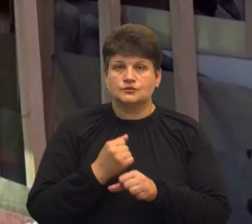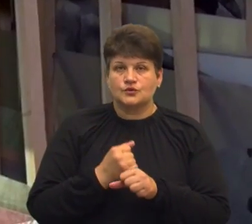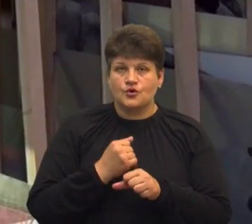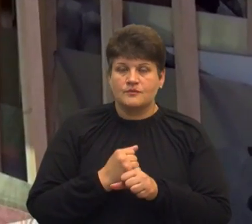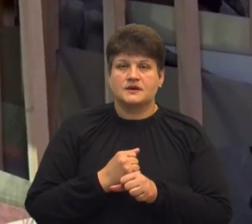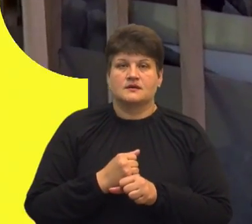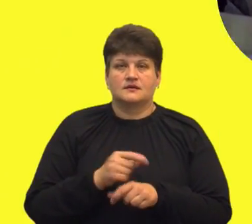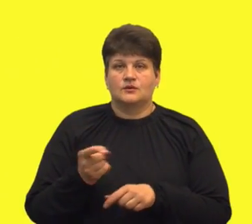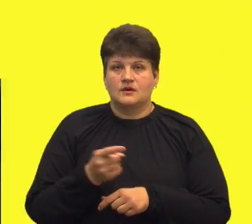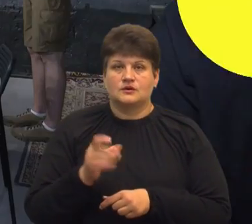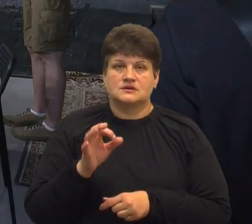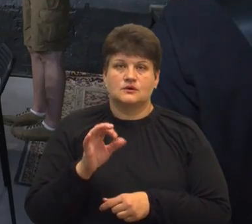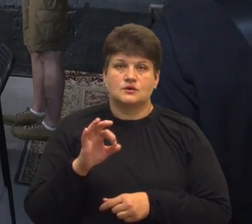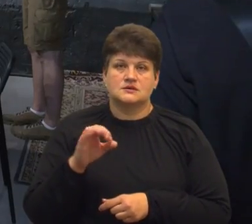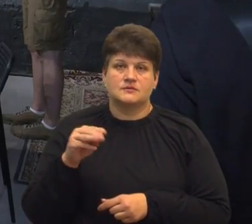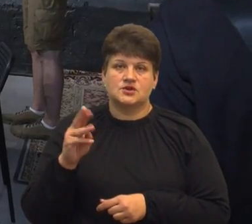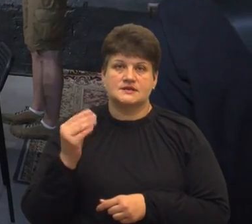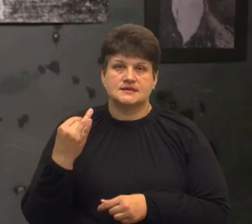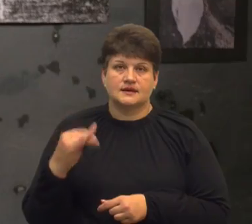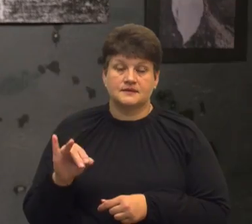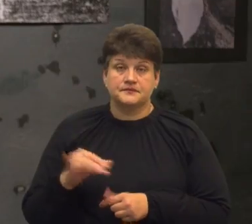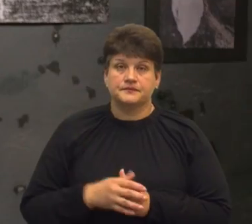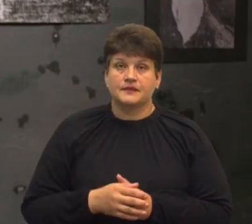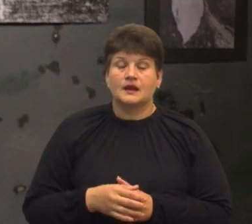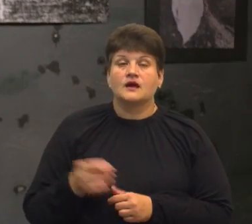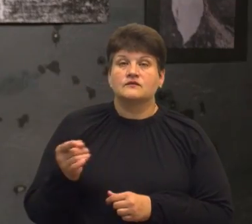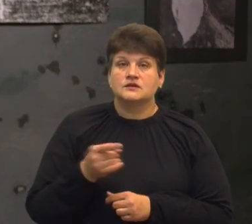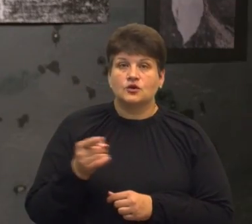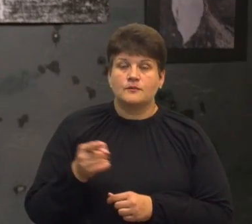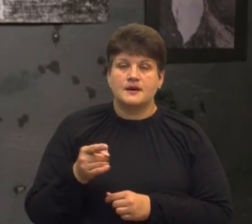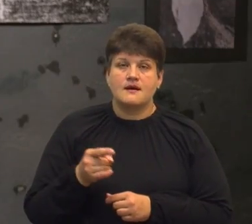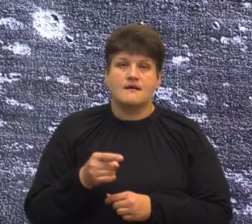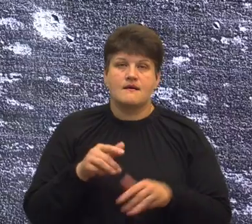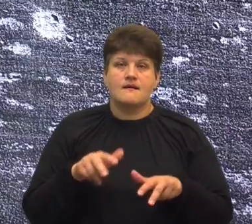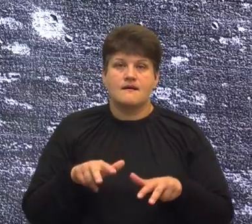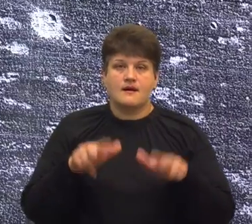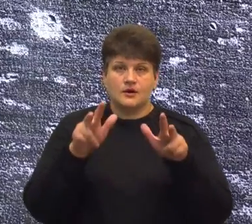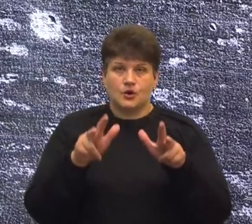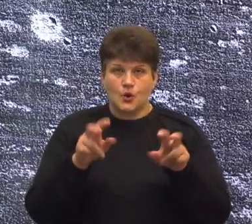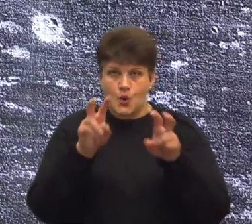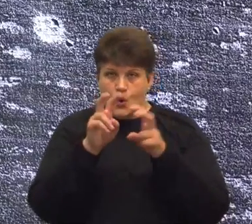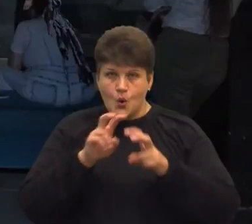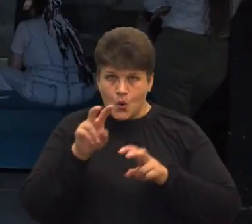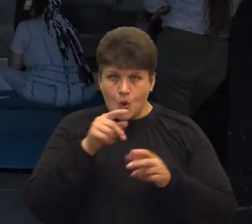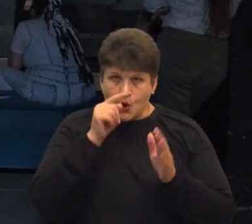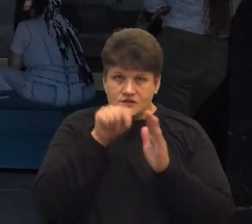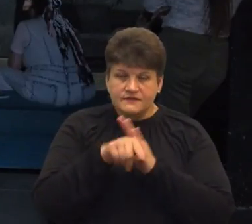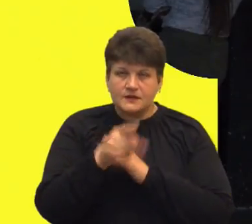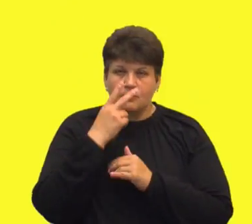Ставчанський. У Тернополі аеророзвідник показав фотографії окупованих територій України.